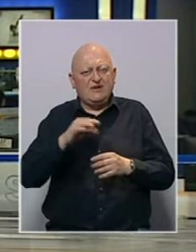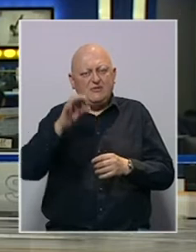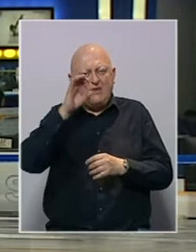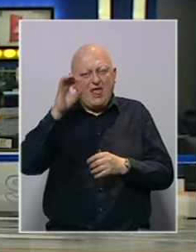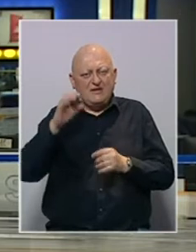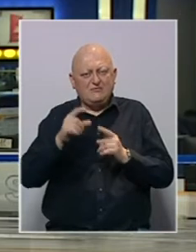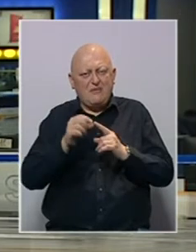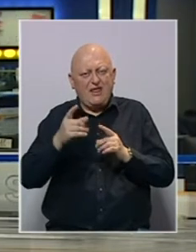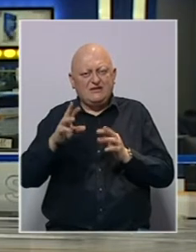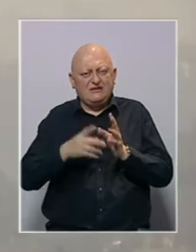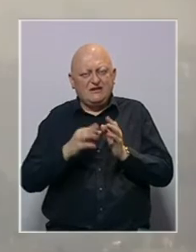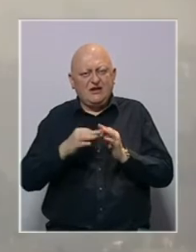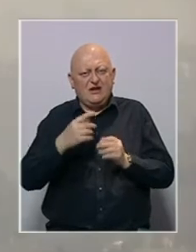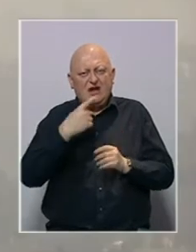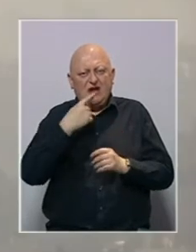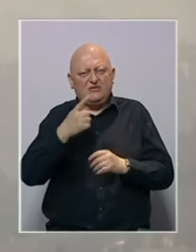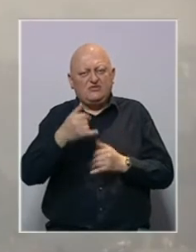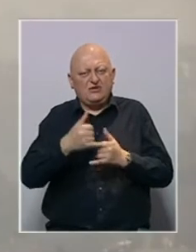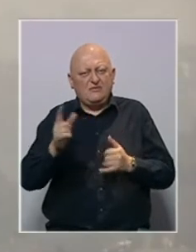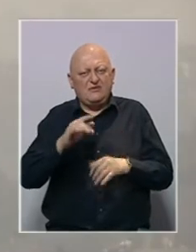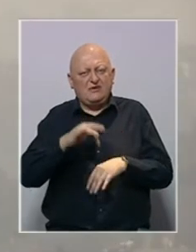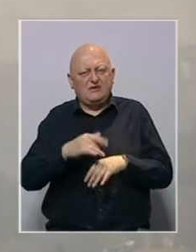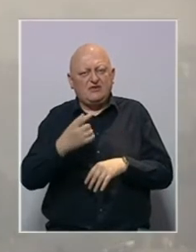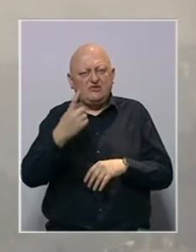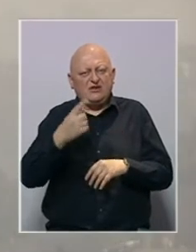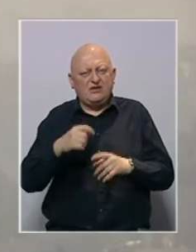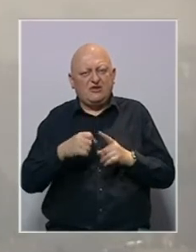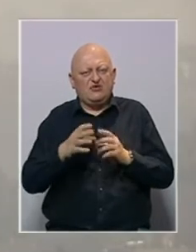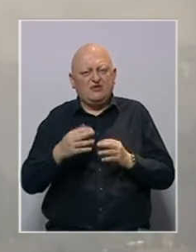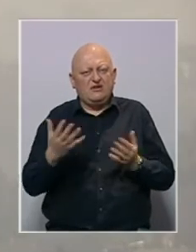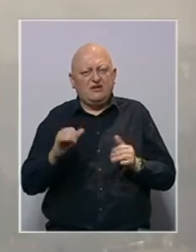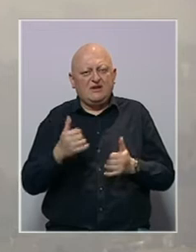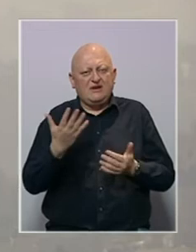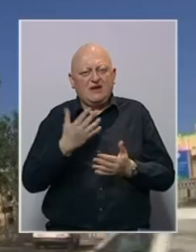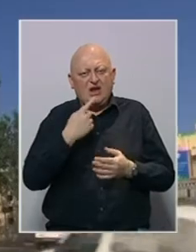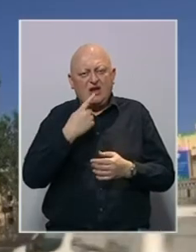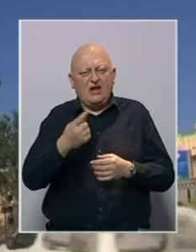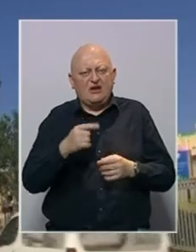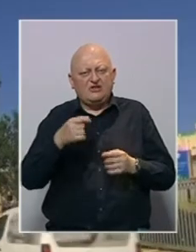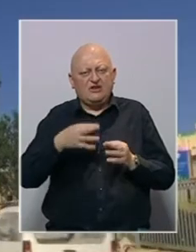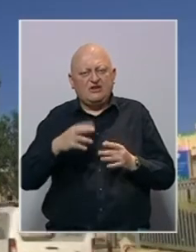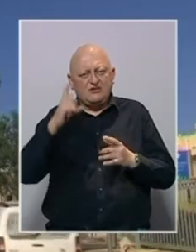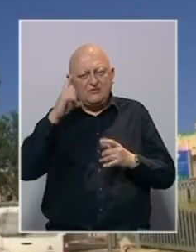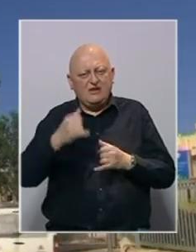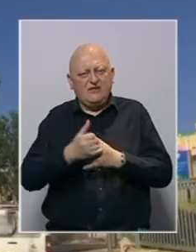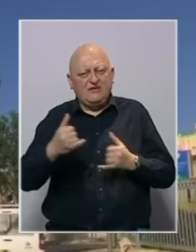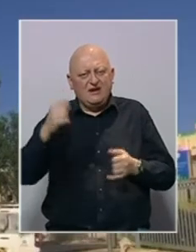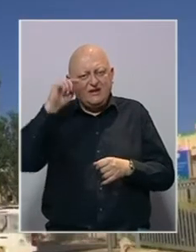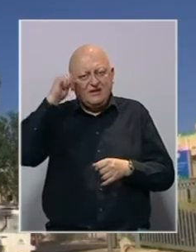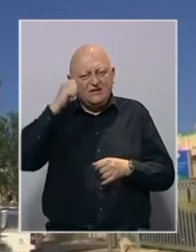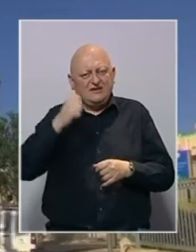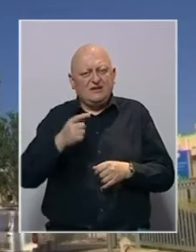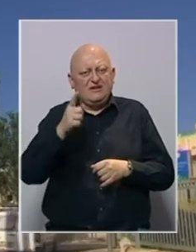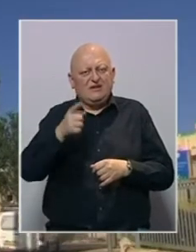za palestince. Bennett je kazao da u gradu nema mjesta za još jedan konzulat jer je, kako kaže, Jeruzalem glavni